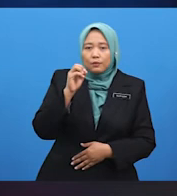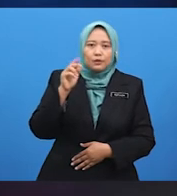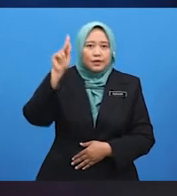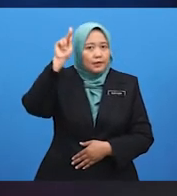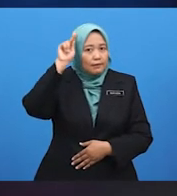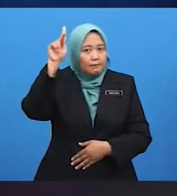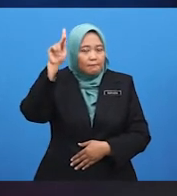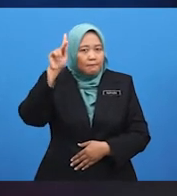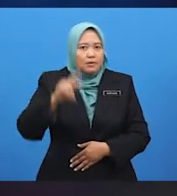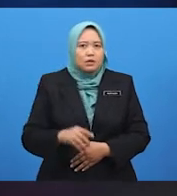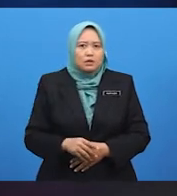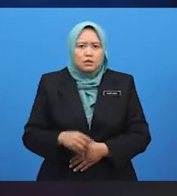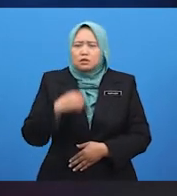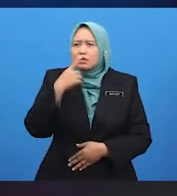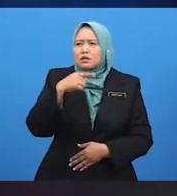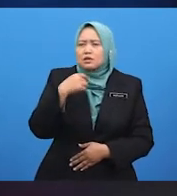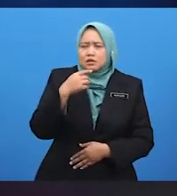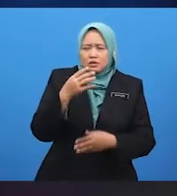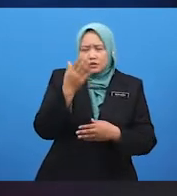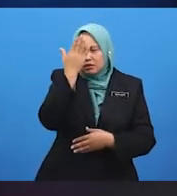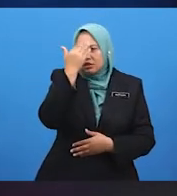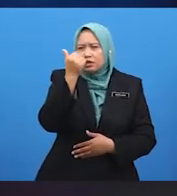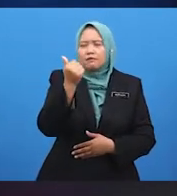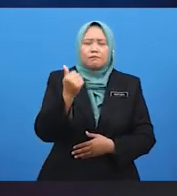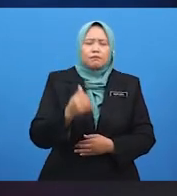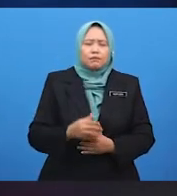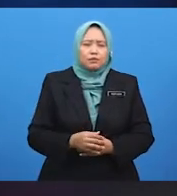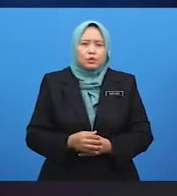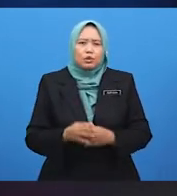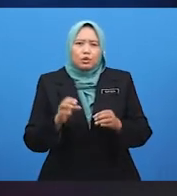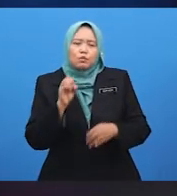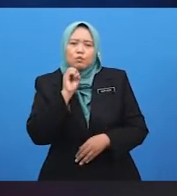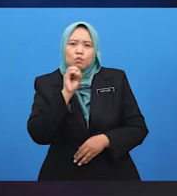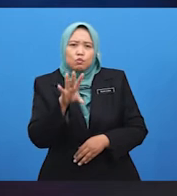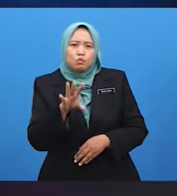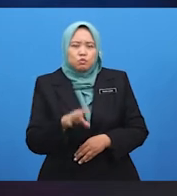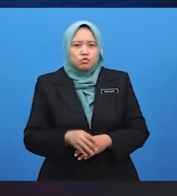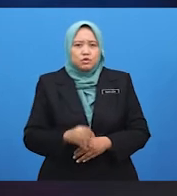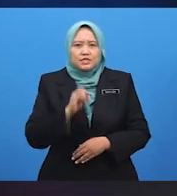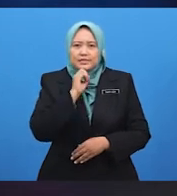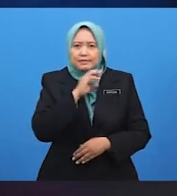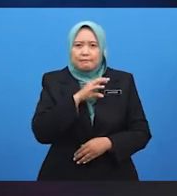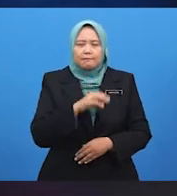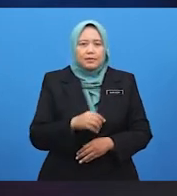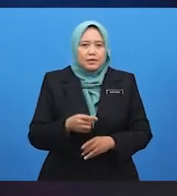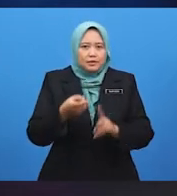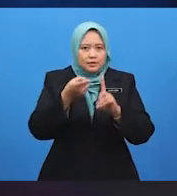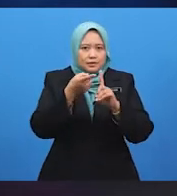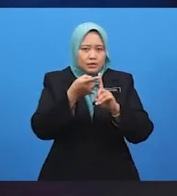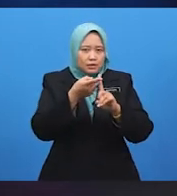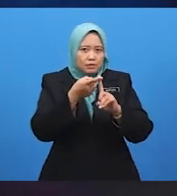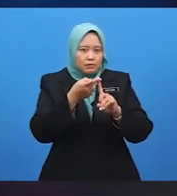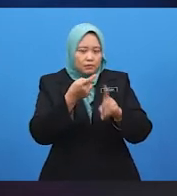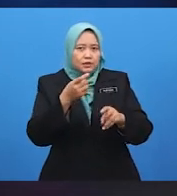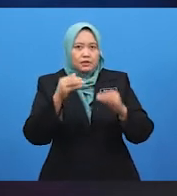Alicia, kenapa kamu membuang sampah dari tingkat atas? Perbuatan kamu mengotorkan tempat tinggal kita dan